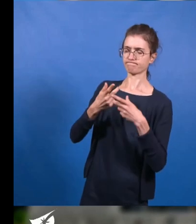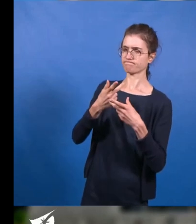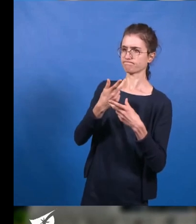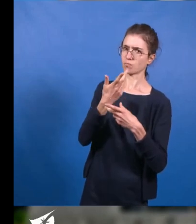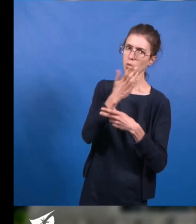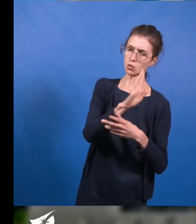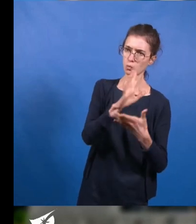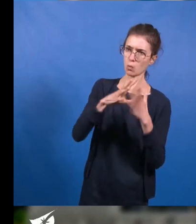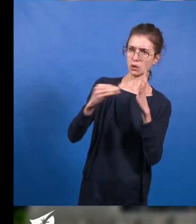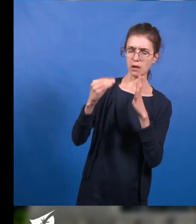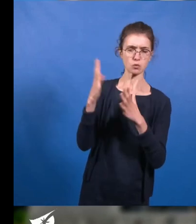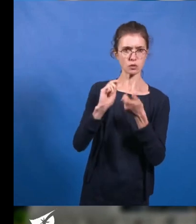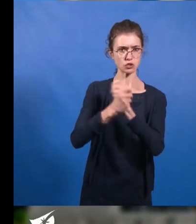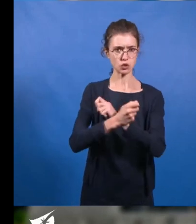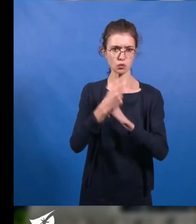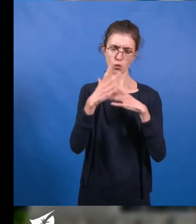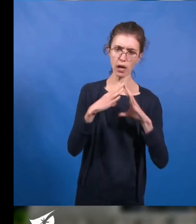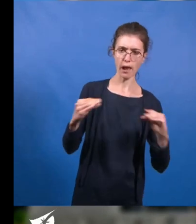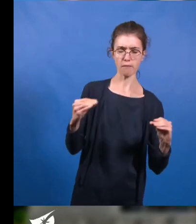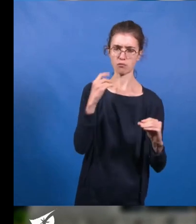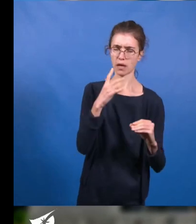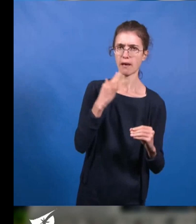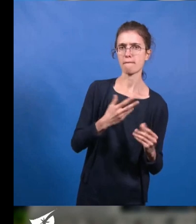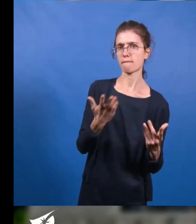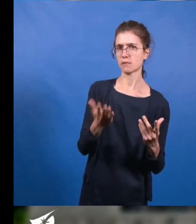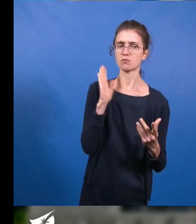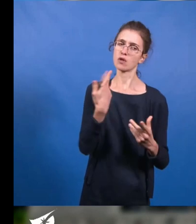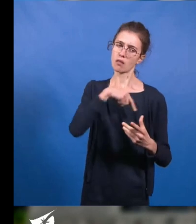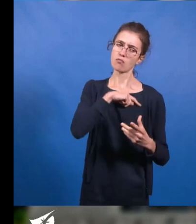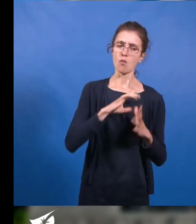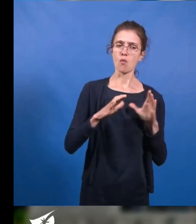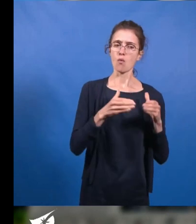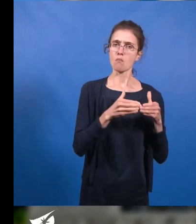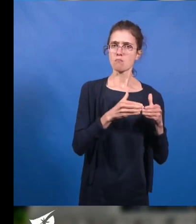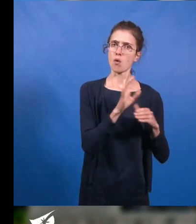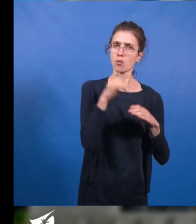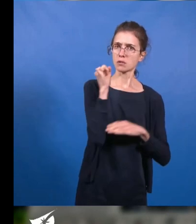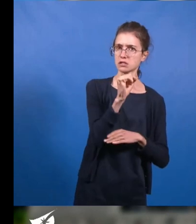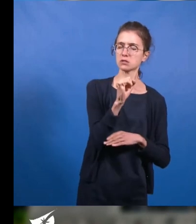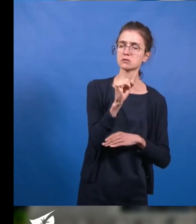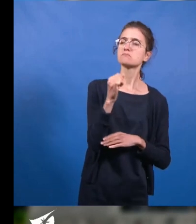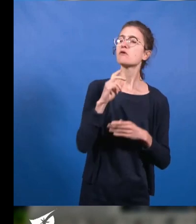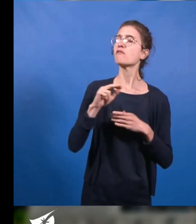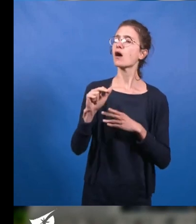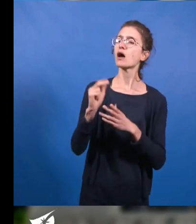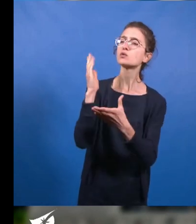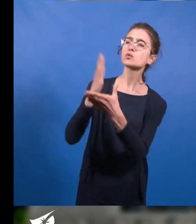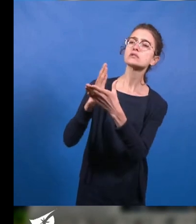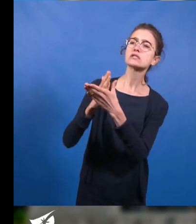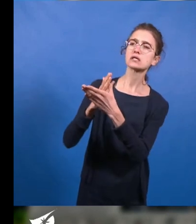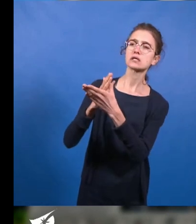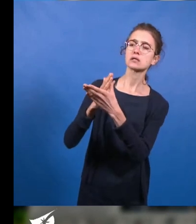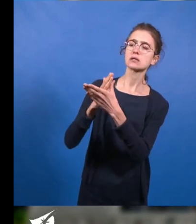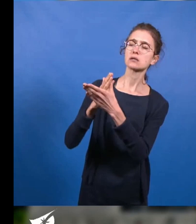C'est donc avec la plus grande attention que le groupe des élus communistes tient à suivre l'ensemble des dossiers concernant les entrées de l